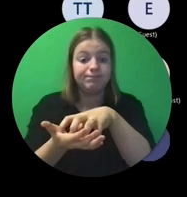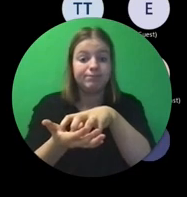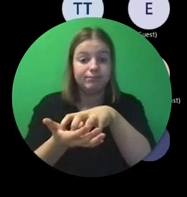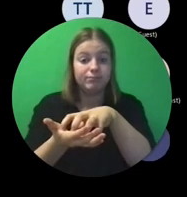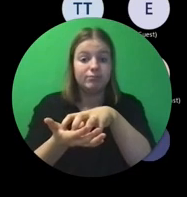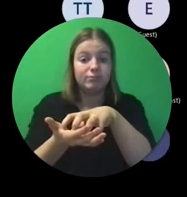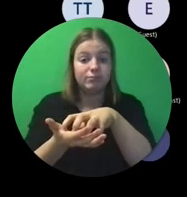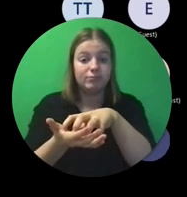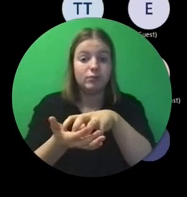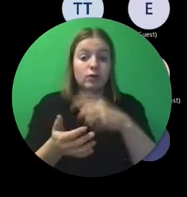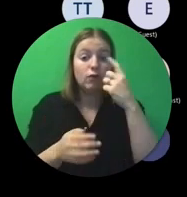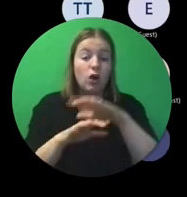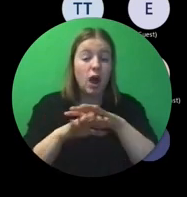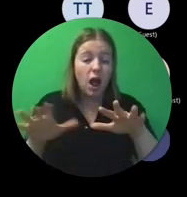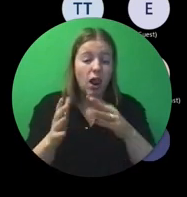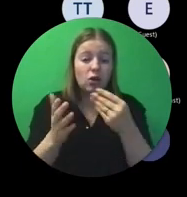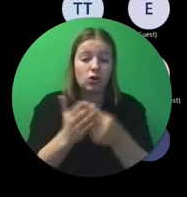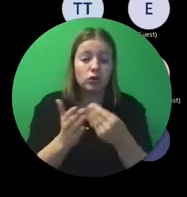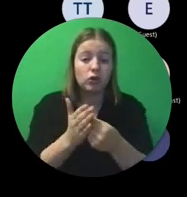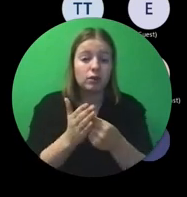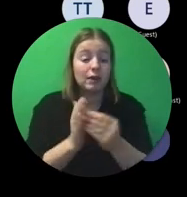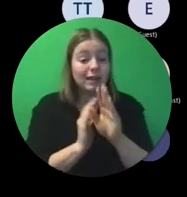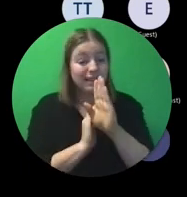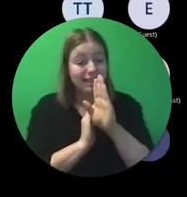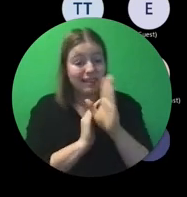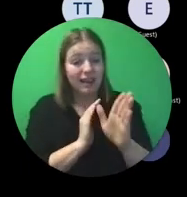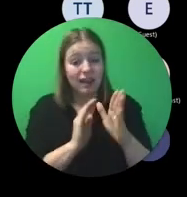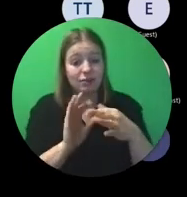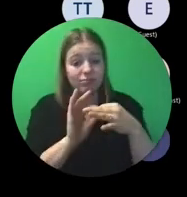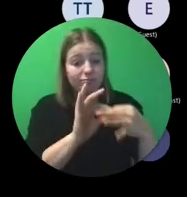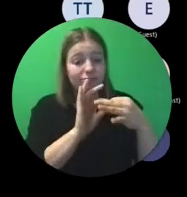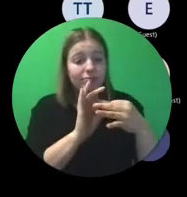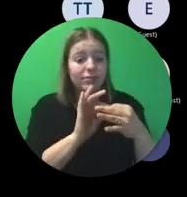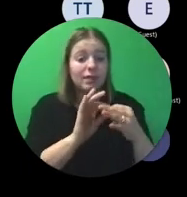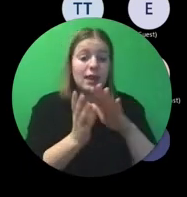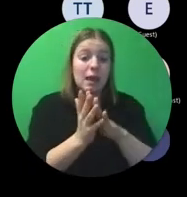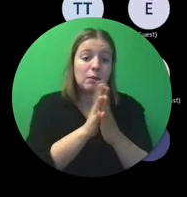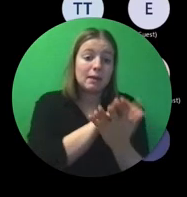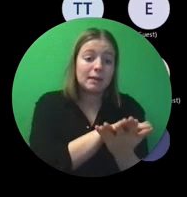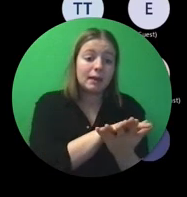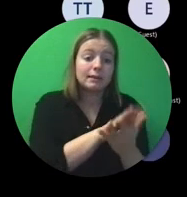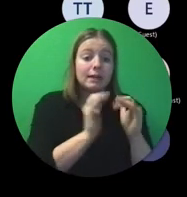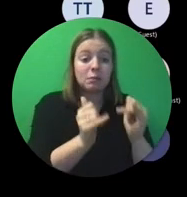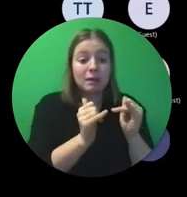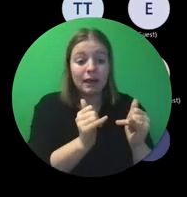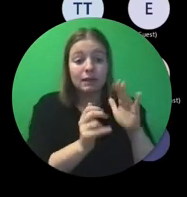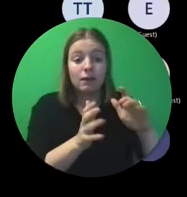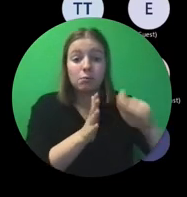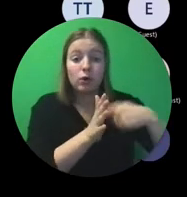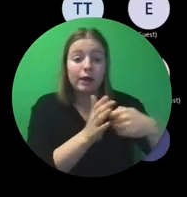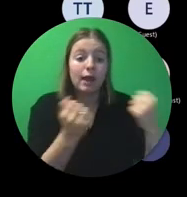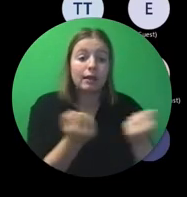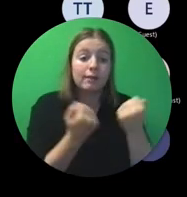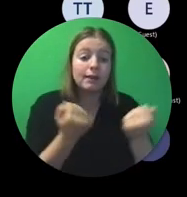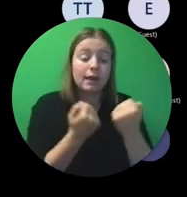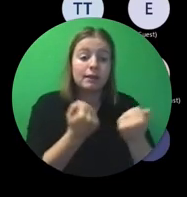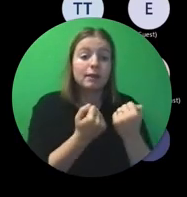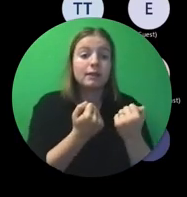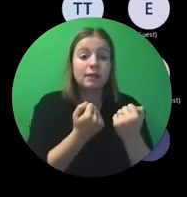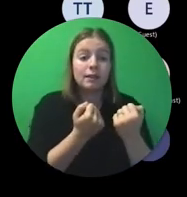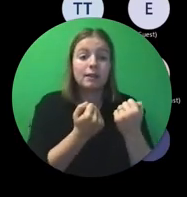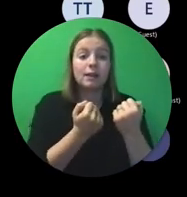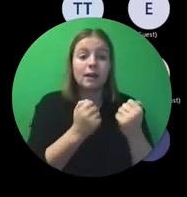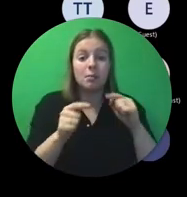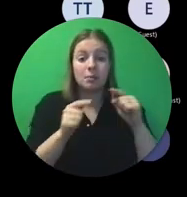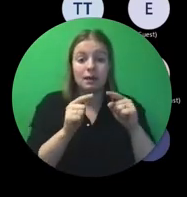dient die, covers all costs directly related to the implementation of the project activities. Er is